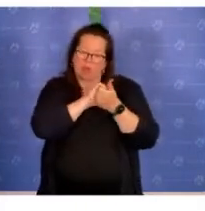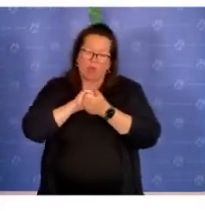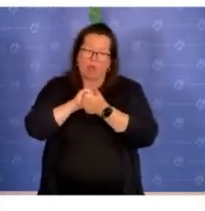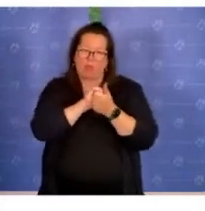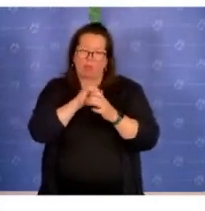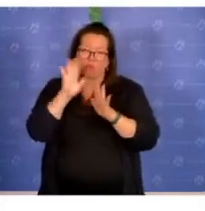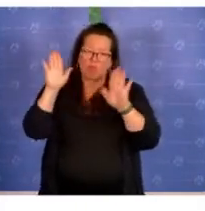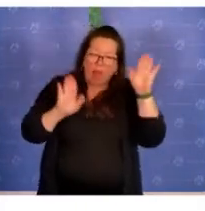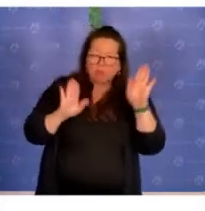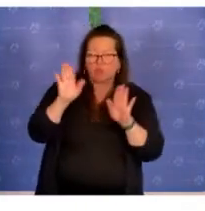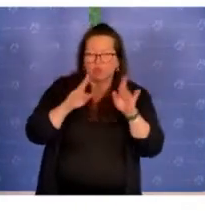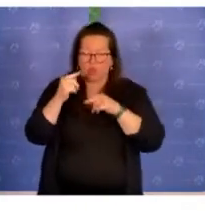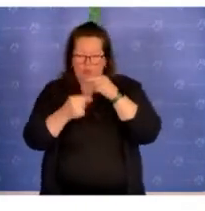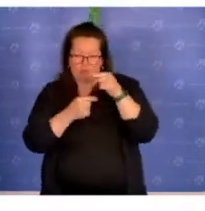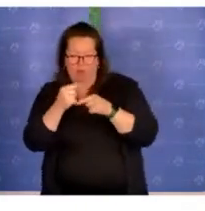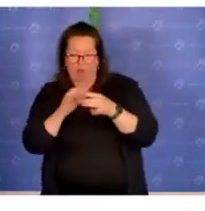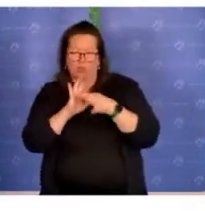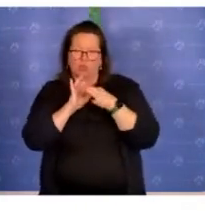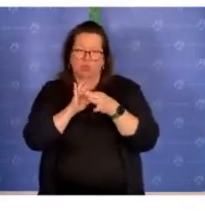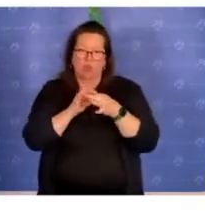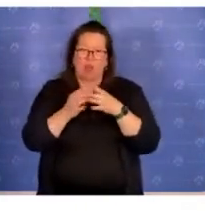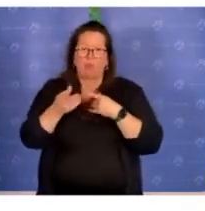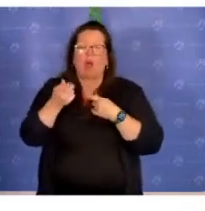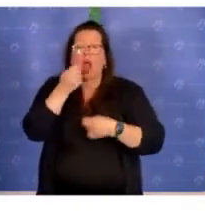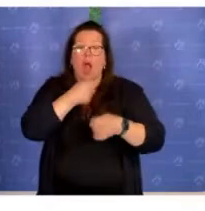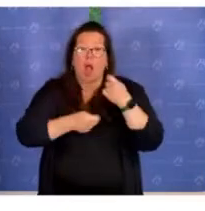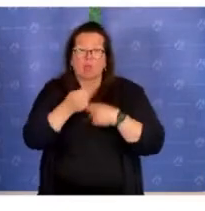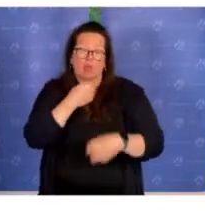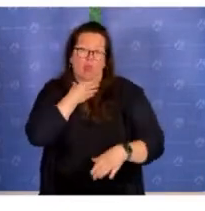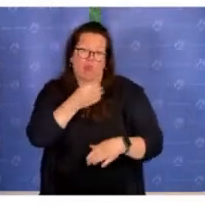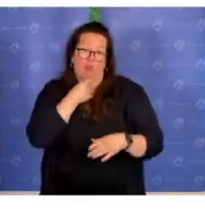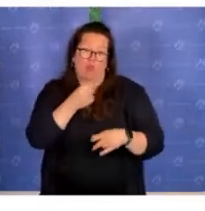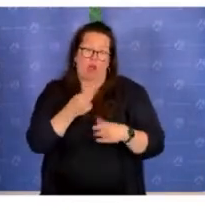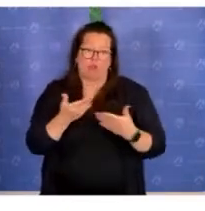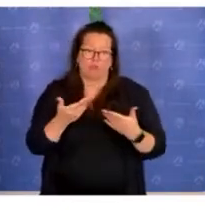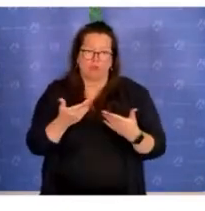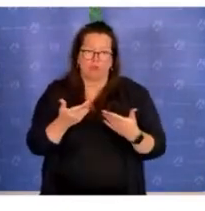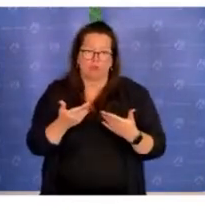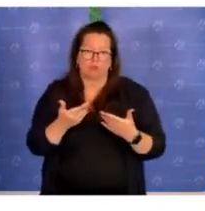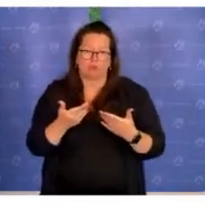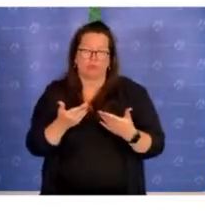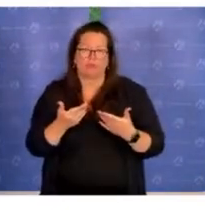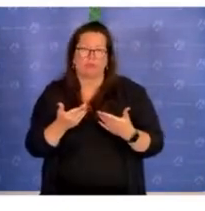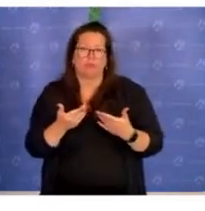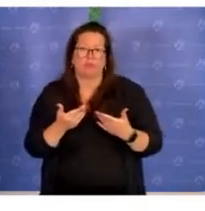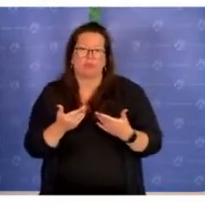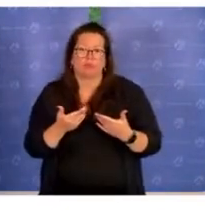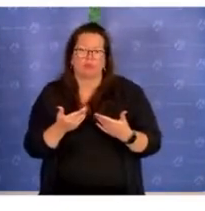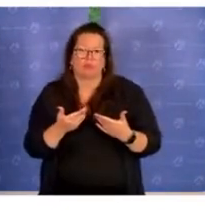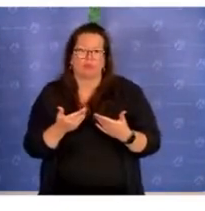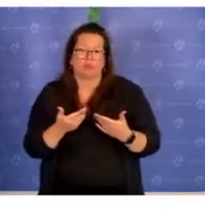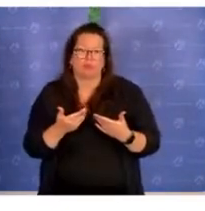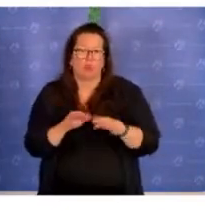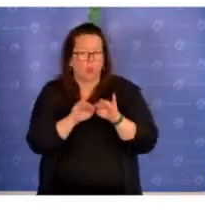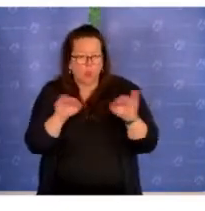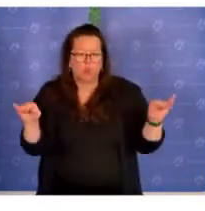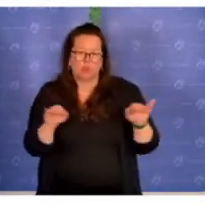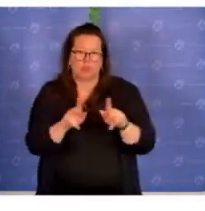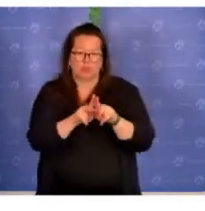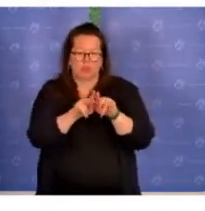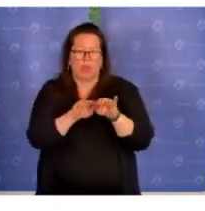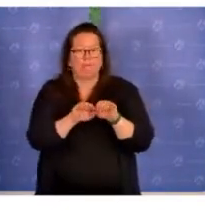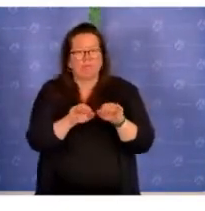Abstimmungsverfahren, was die Handlungsbedarfe und Notwendigkeiten angeht. Und auch das ist grundsätzlich ein Prinzip des